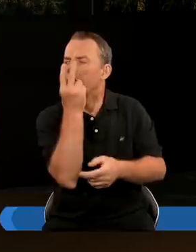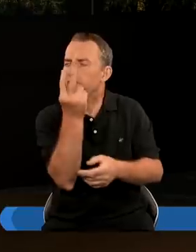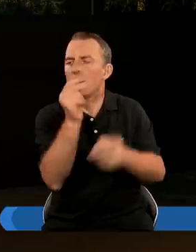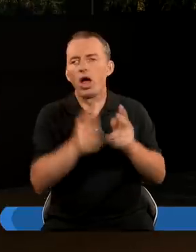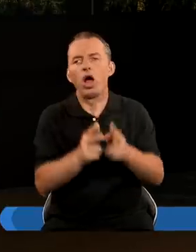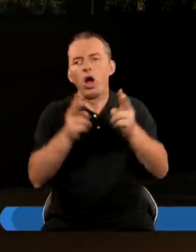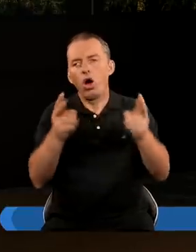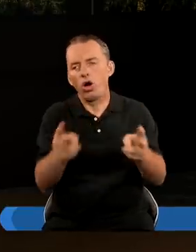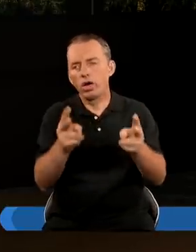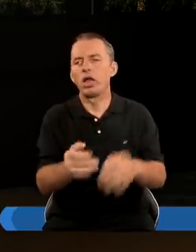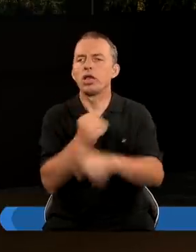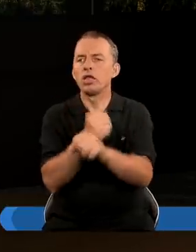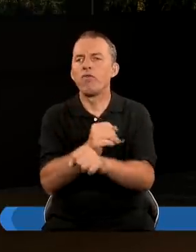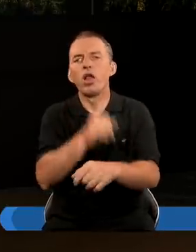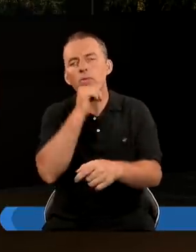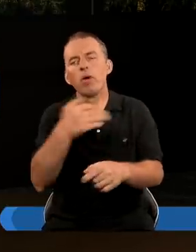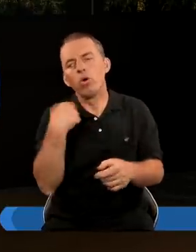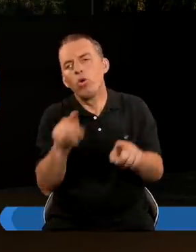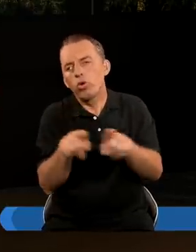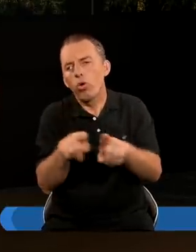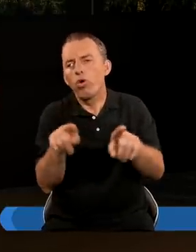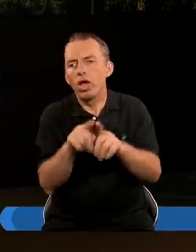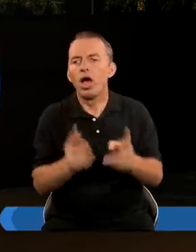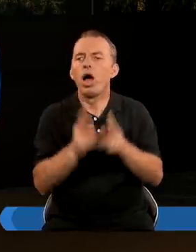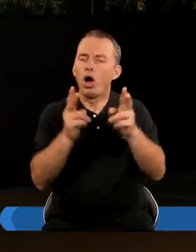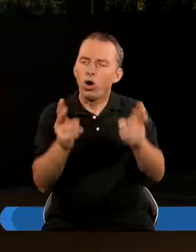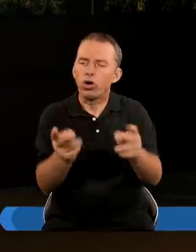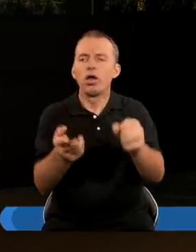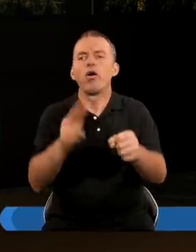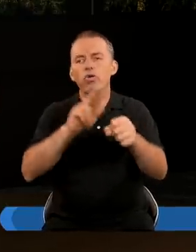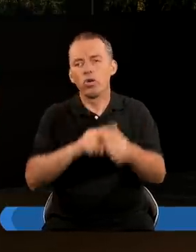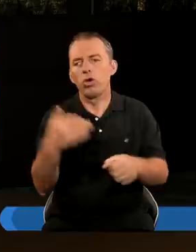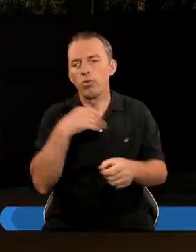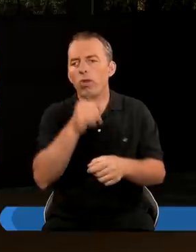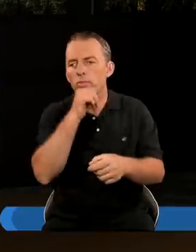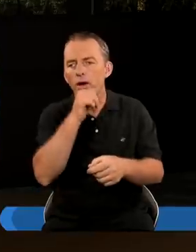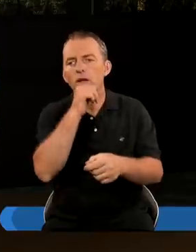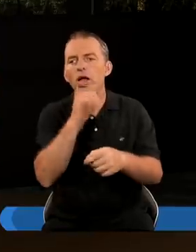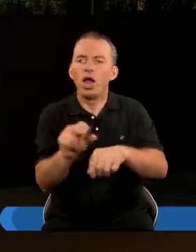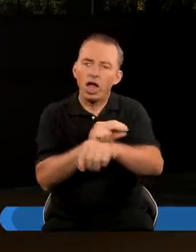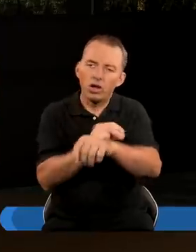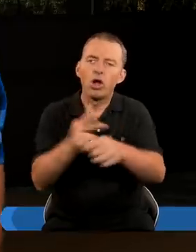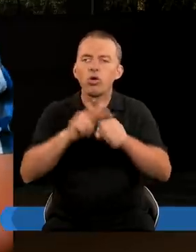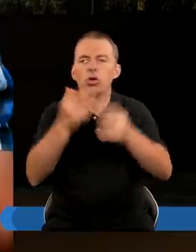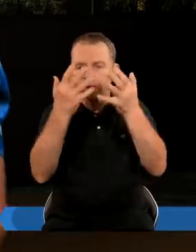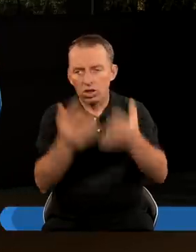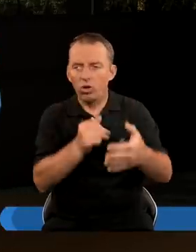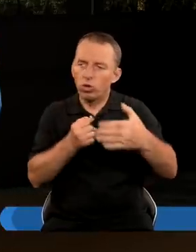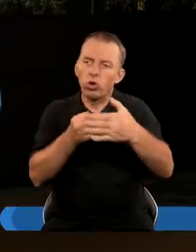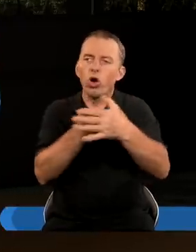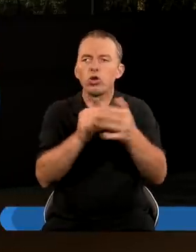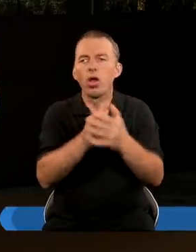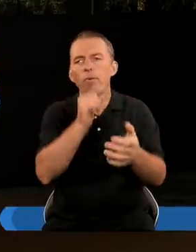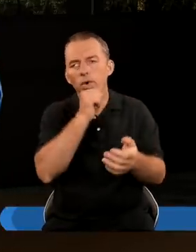widzimy, że ten okres niewoli babilonskiej Był również okresem W którym był Babilon leczony W którym Bóg chciał